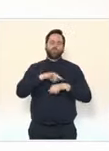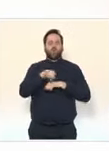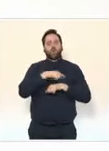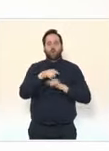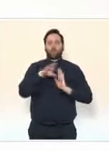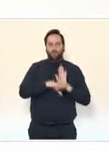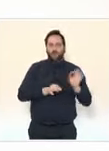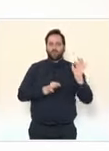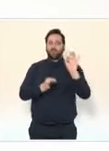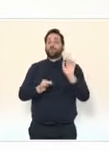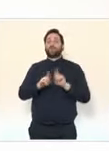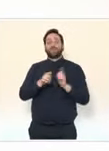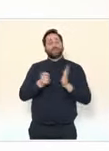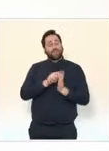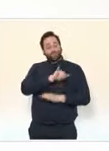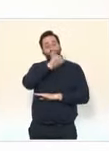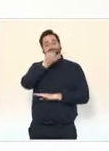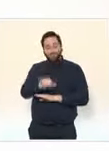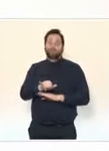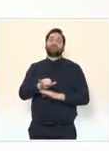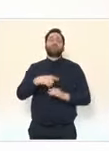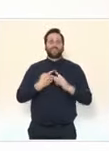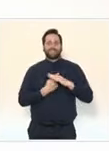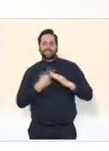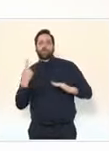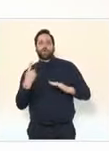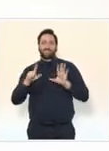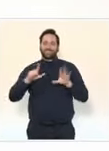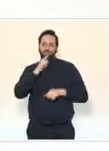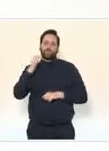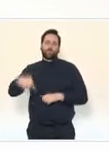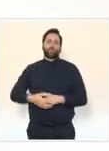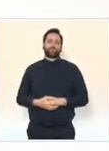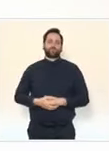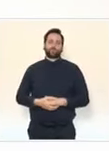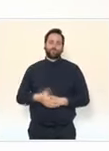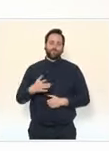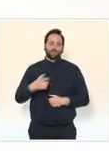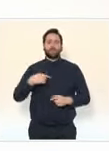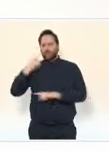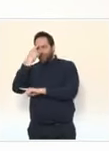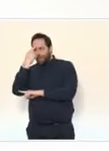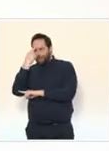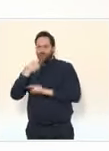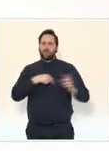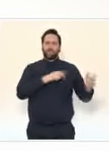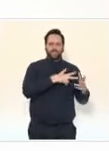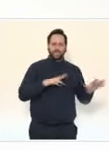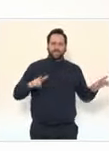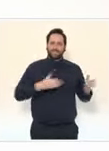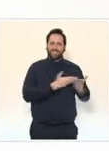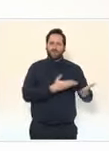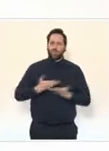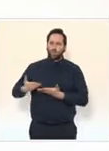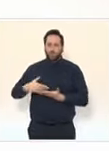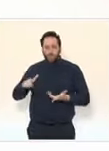face à l'aggravation de la situation sanitaire au Brésil, en Inde et dans d'autres pays, nous avons décidé